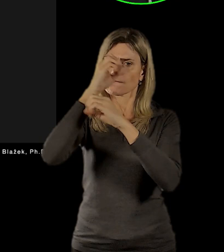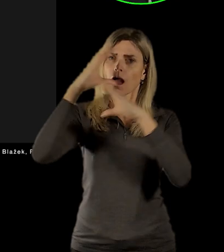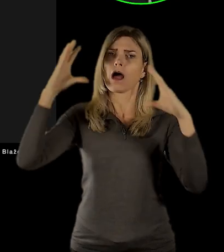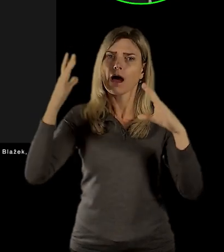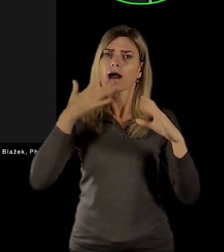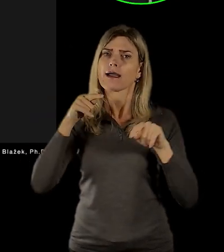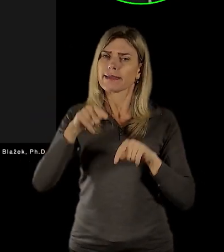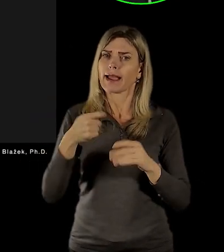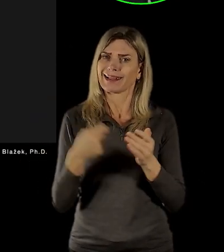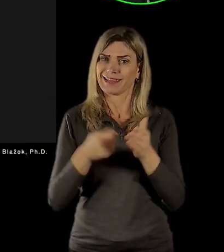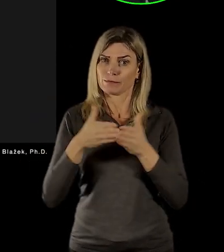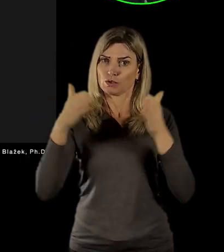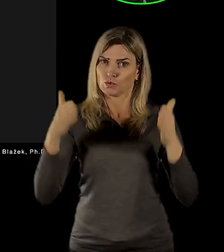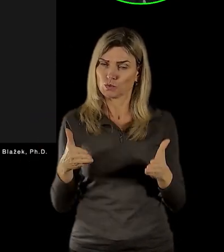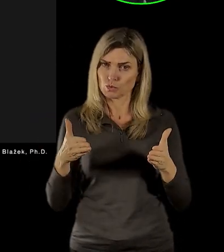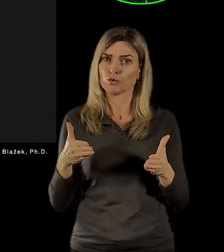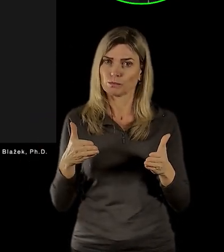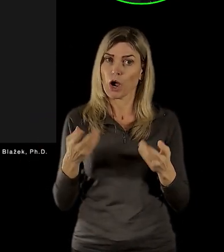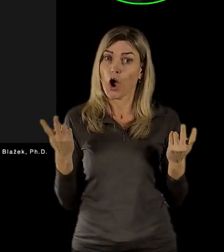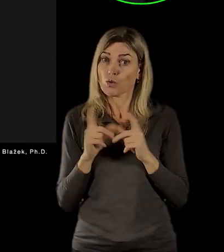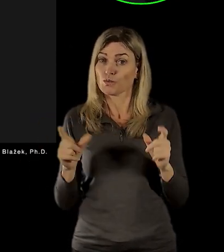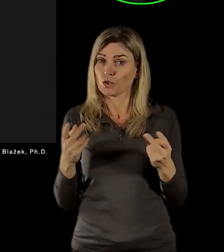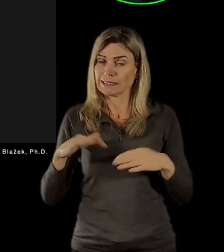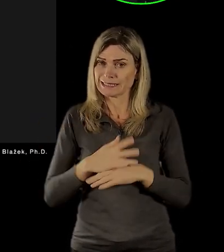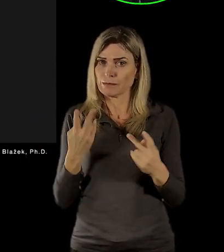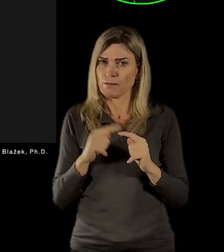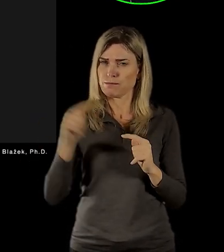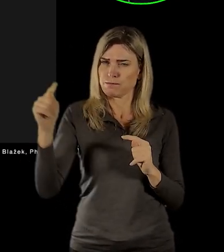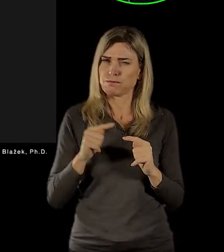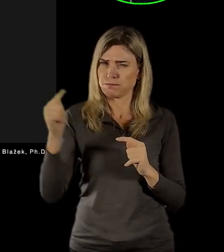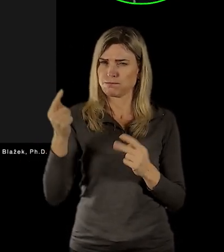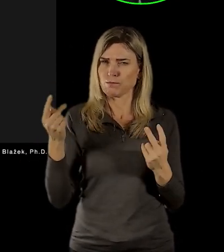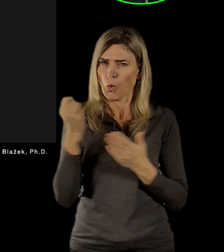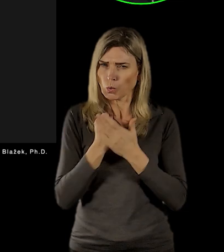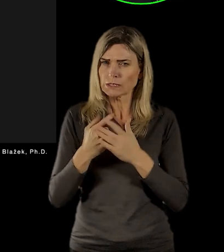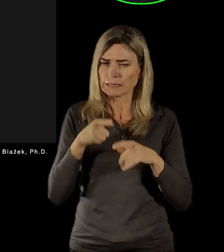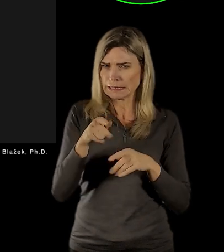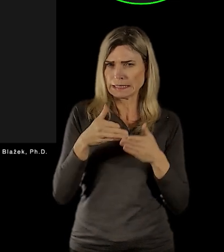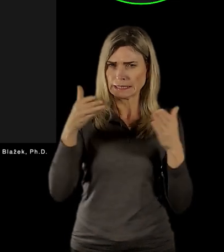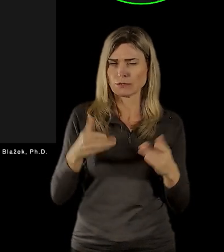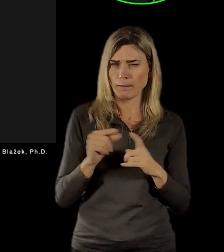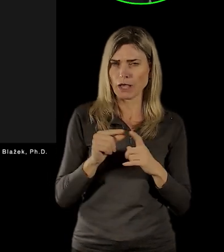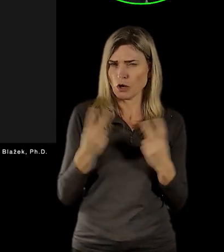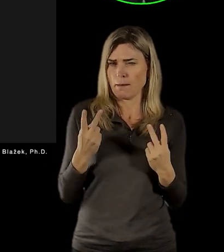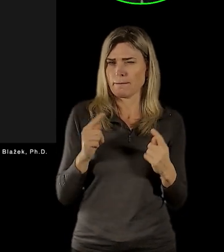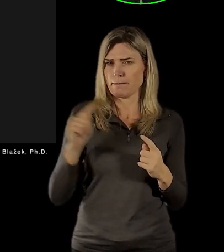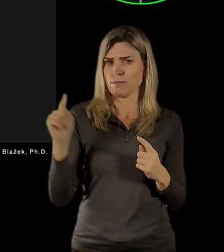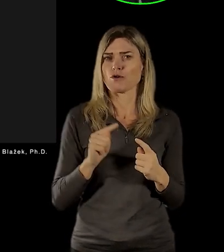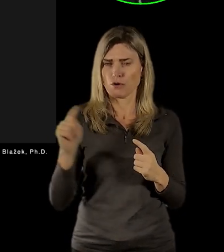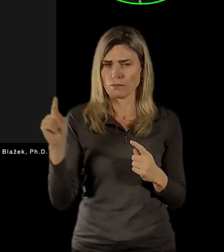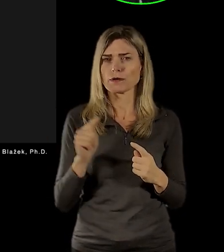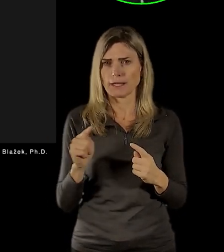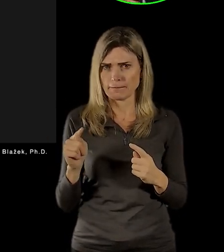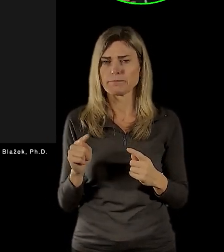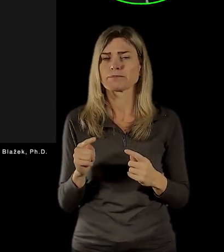k prostorům, které jsou něčím podobné, bych řekl, minimálně tím, že tím